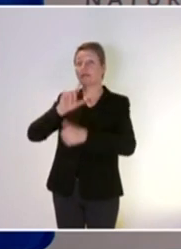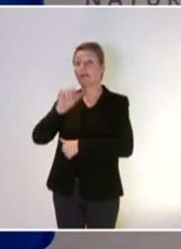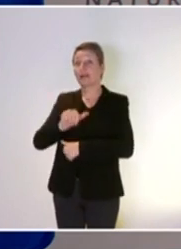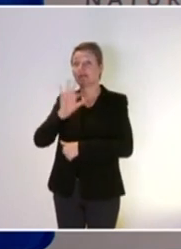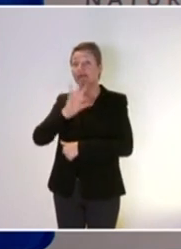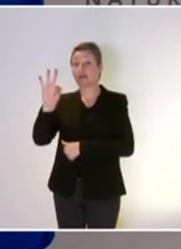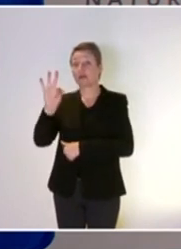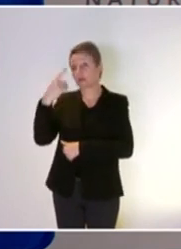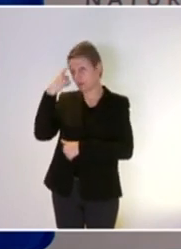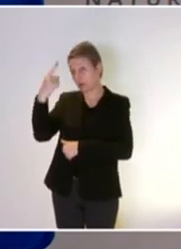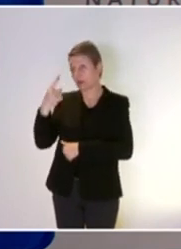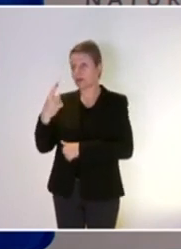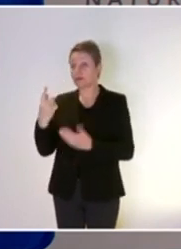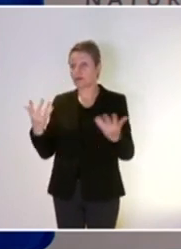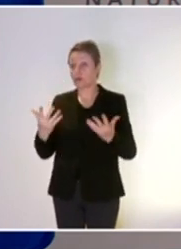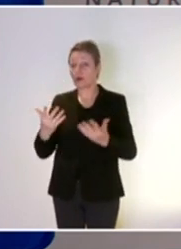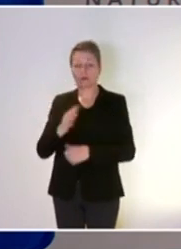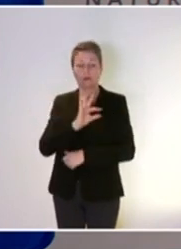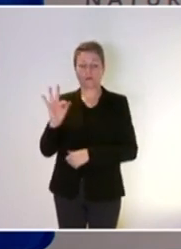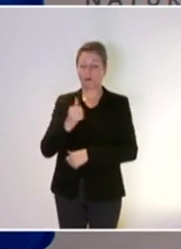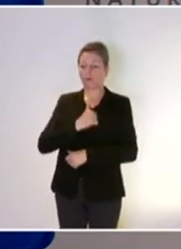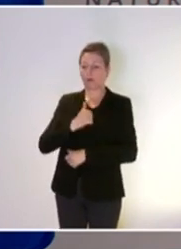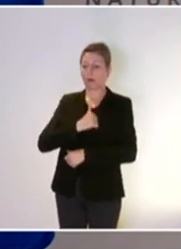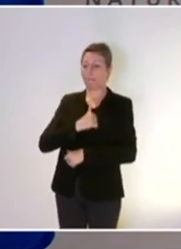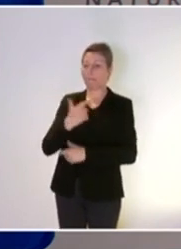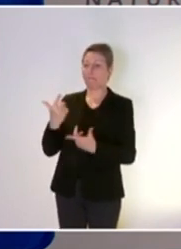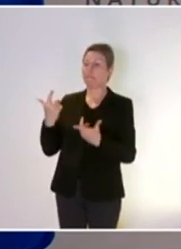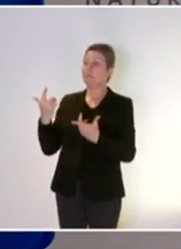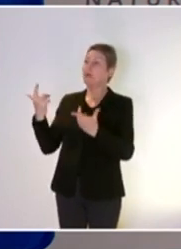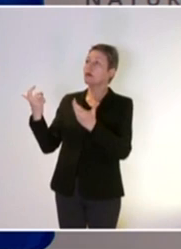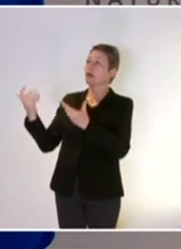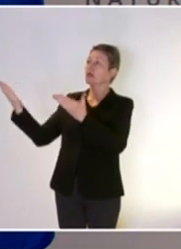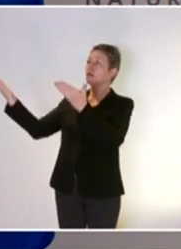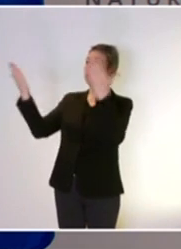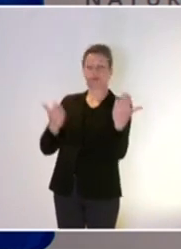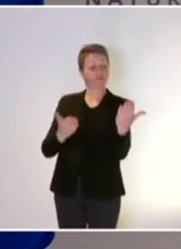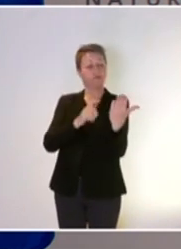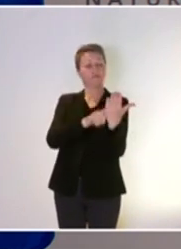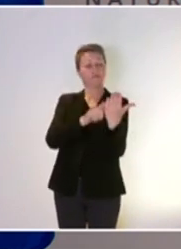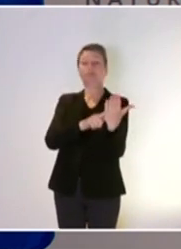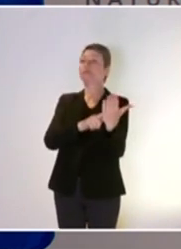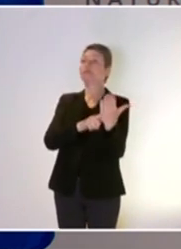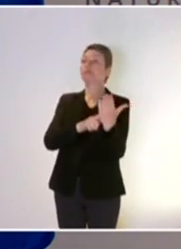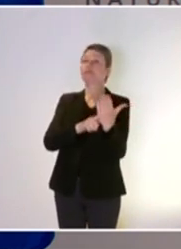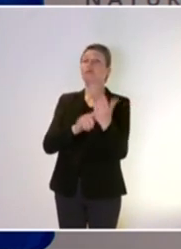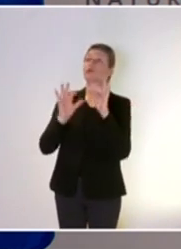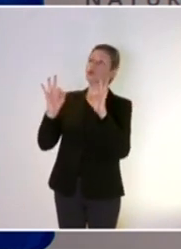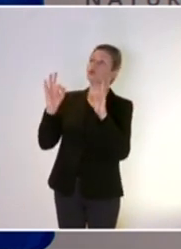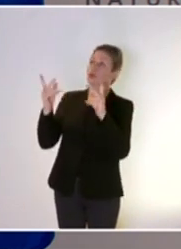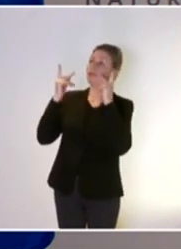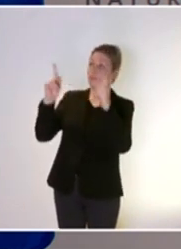moi-même, nous ne commentons pas des versions tombées du camion, si j'ose dire, même si la source est réputée comme fiable.